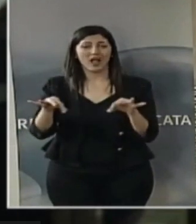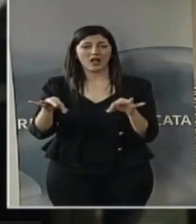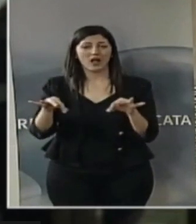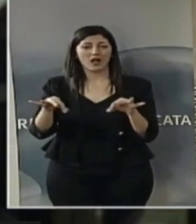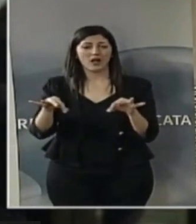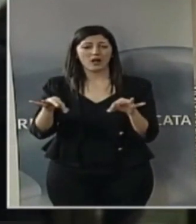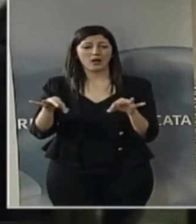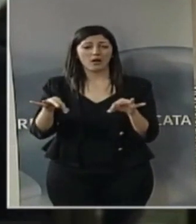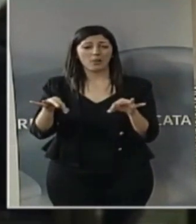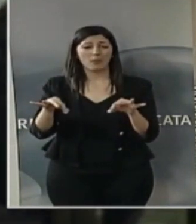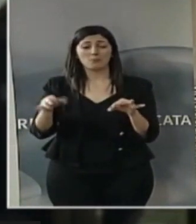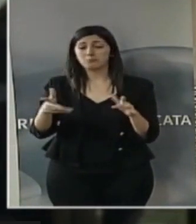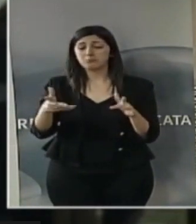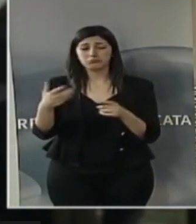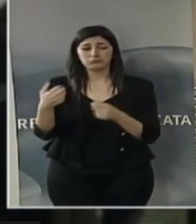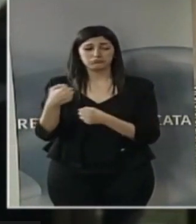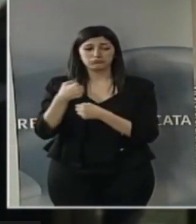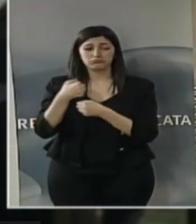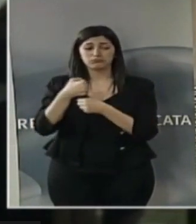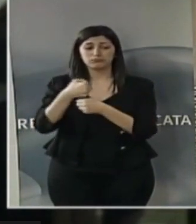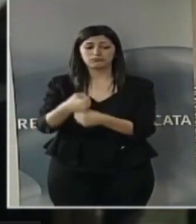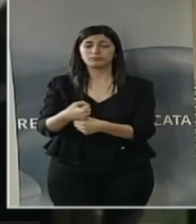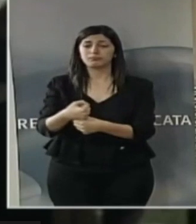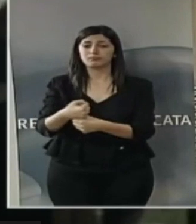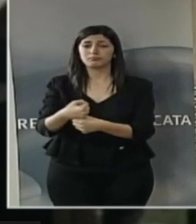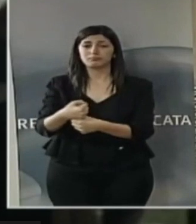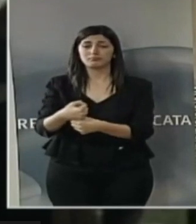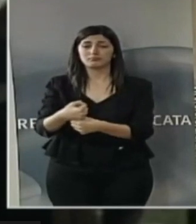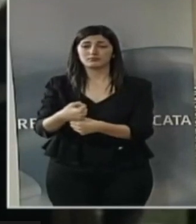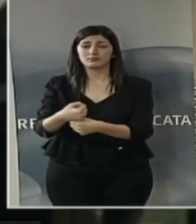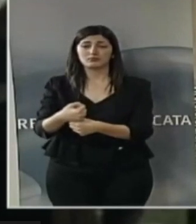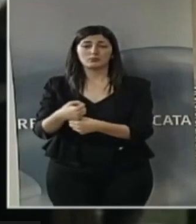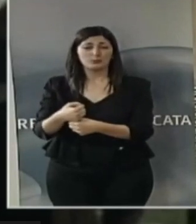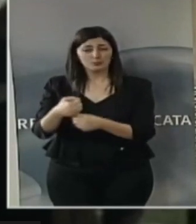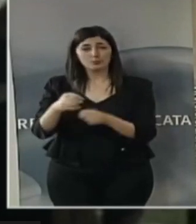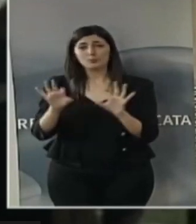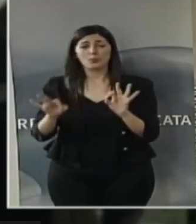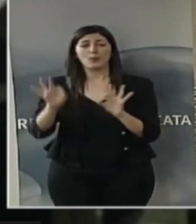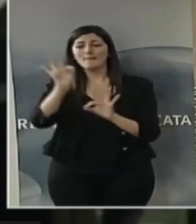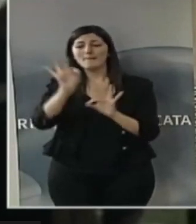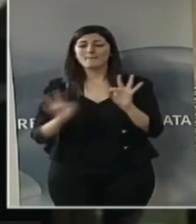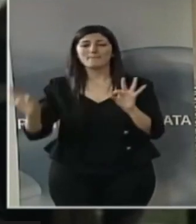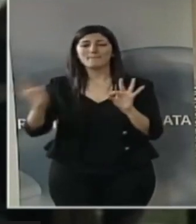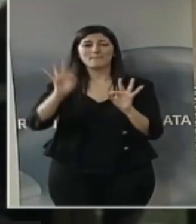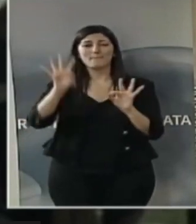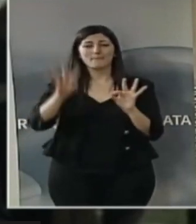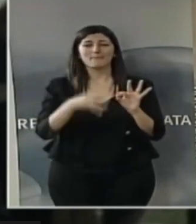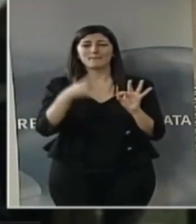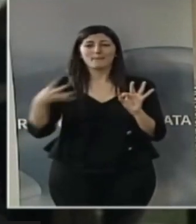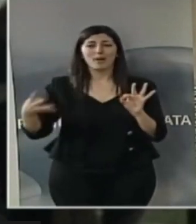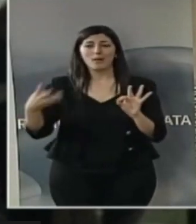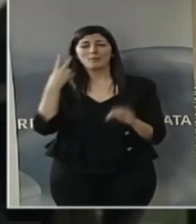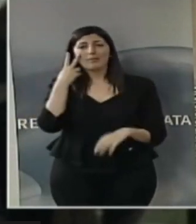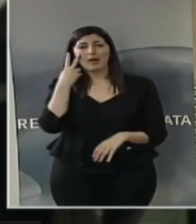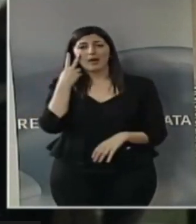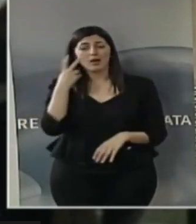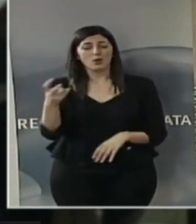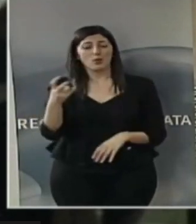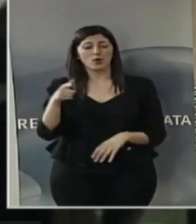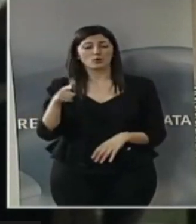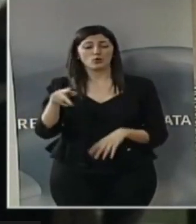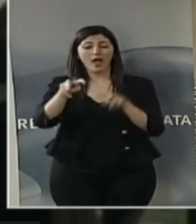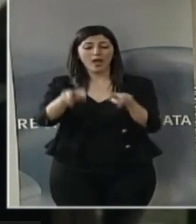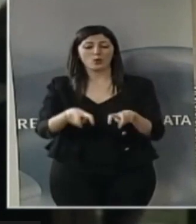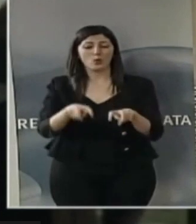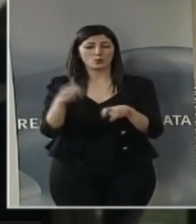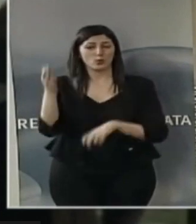rappresenta esattamente la mappa delle vocazioni agricole della Basilicata.